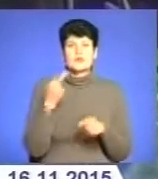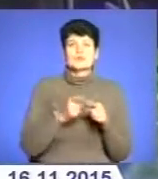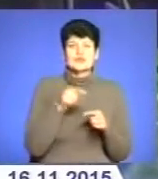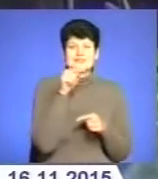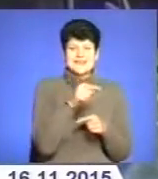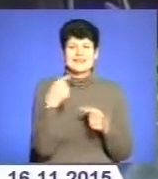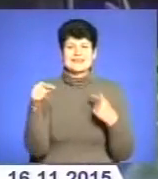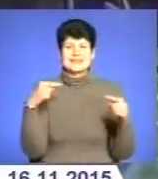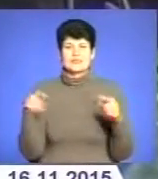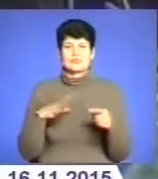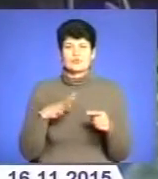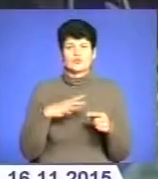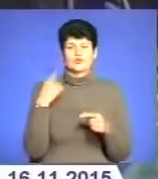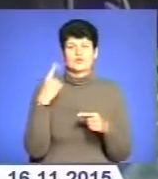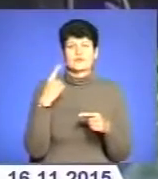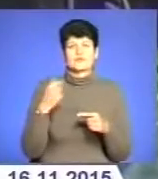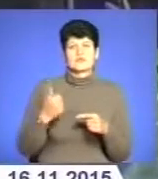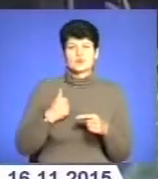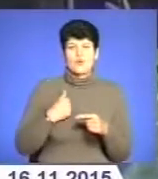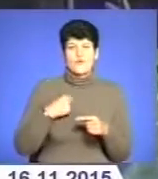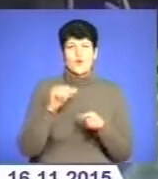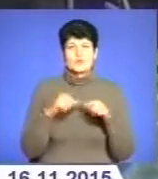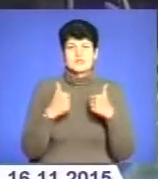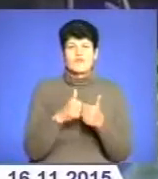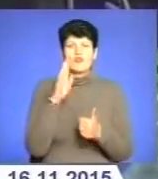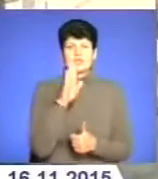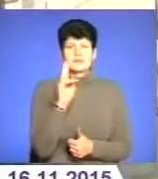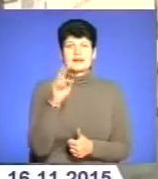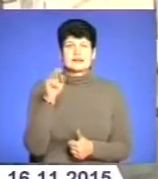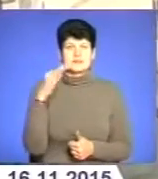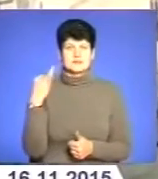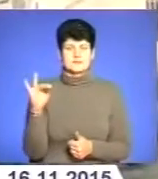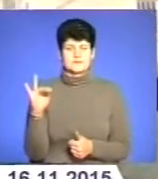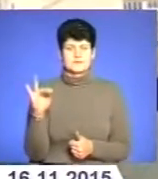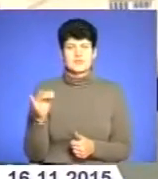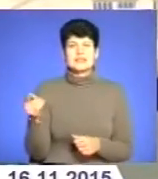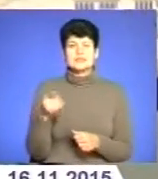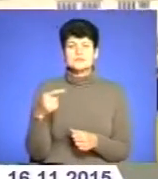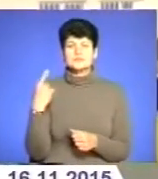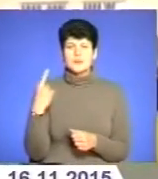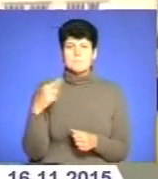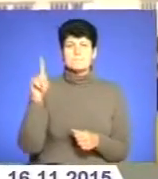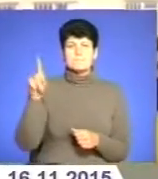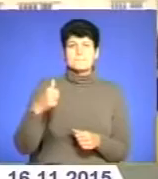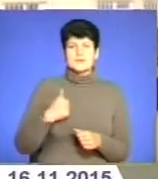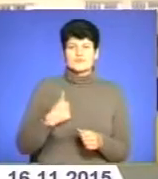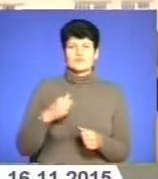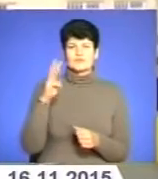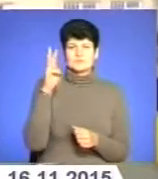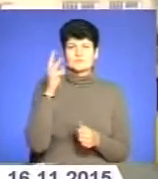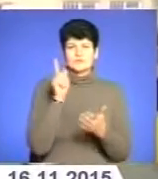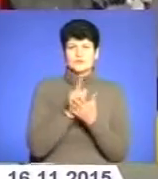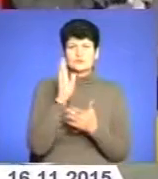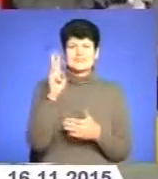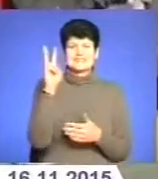сьогодні на прес-конференції обласного військового комісара Володимира Катинського. На Тернопільщині призову підлягає 300 чоловік.